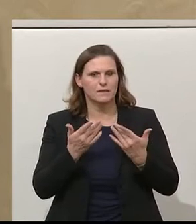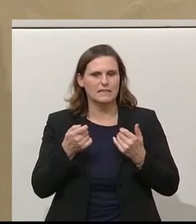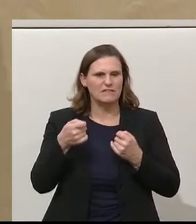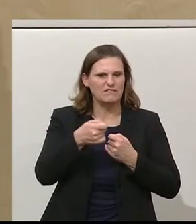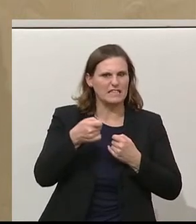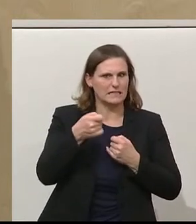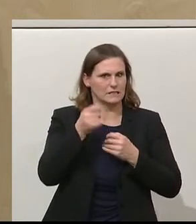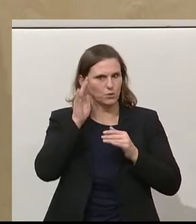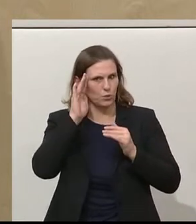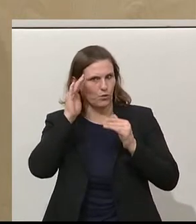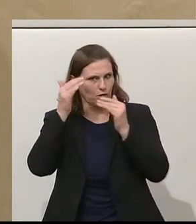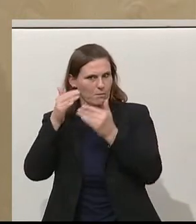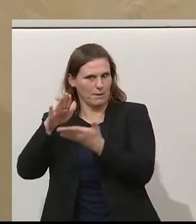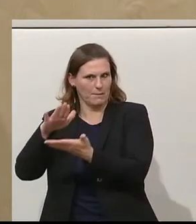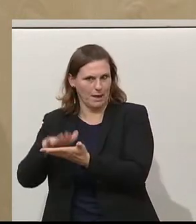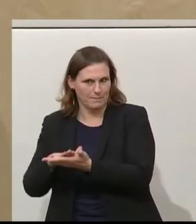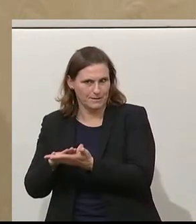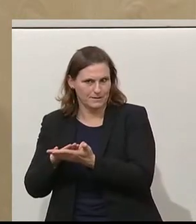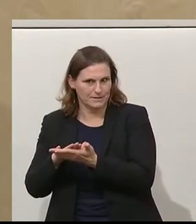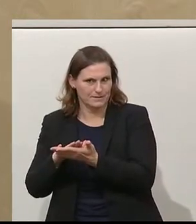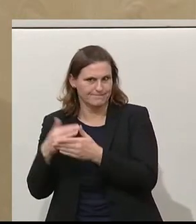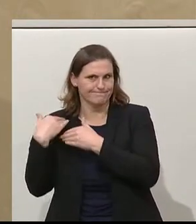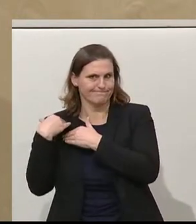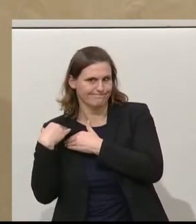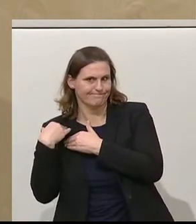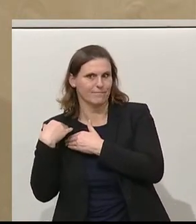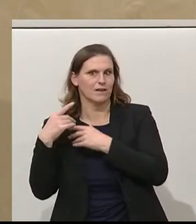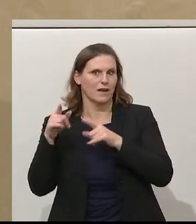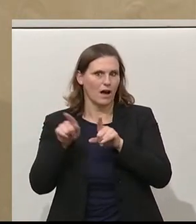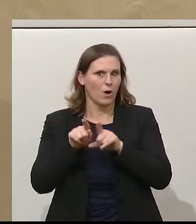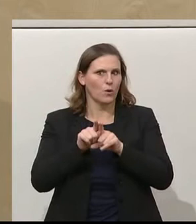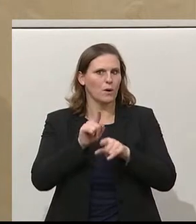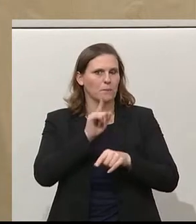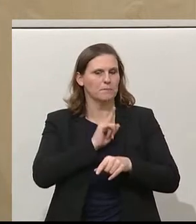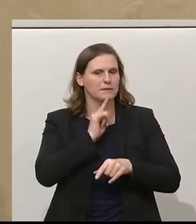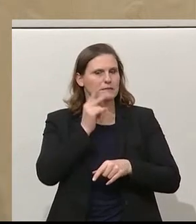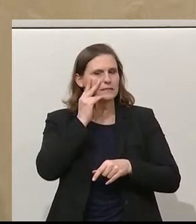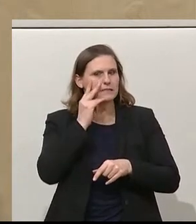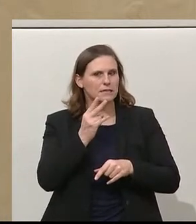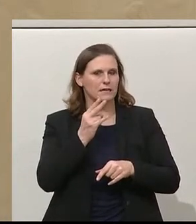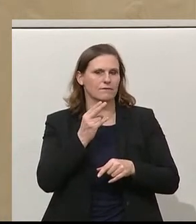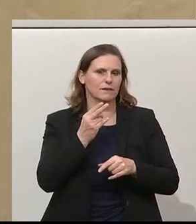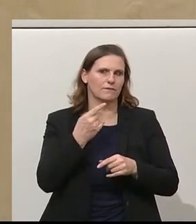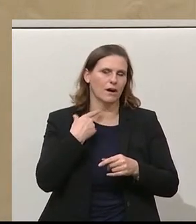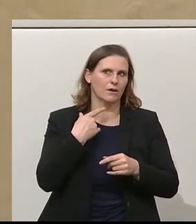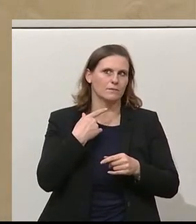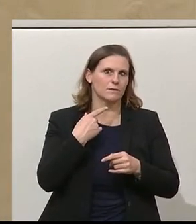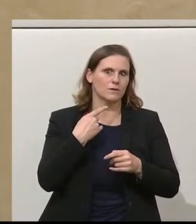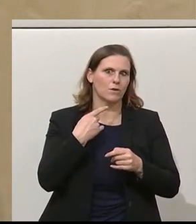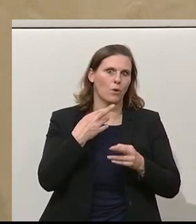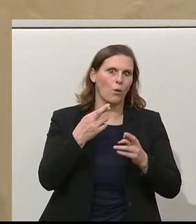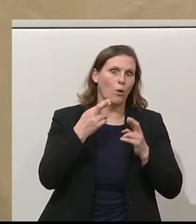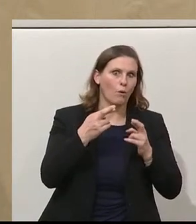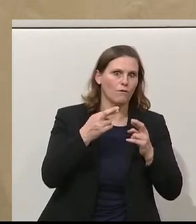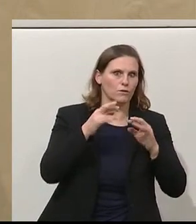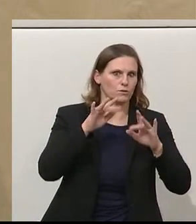ÖVP liegt. Es ist auch so. Und das hat eine zweite große Hoffnung gegeben. Und da geht